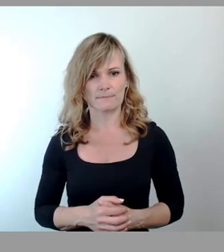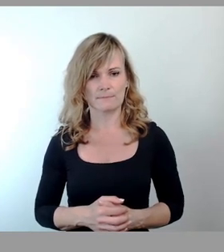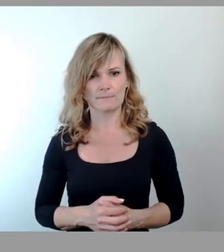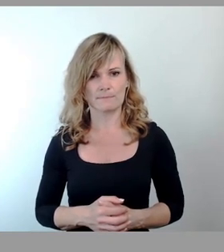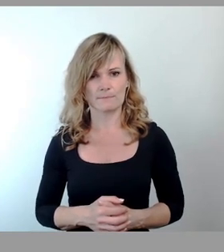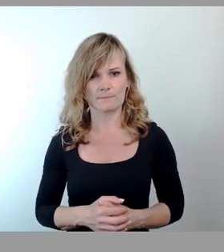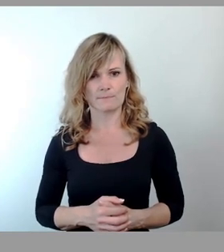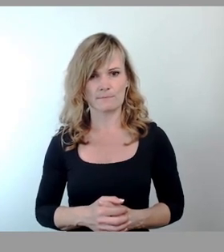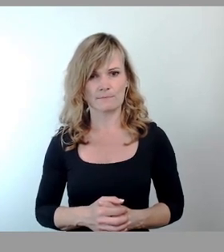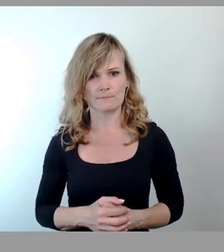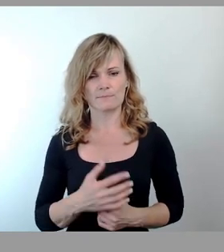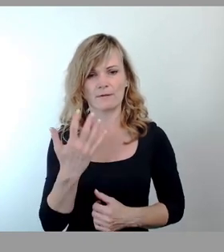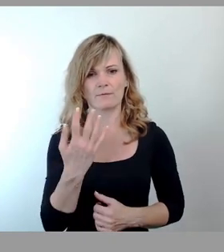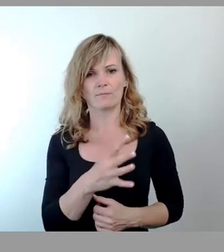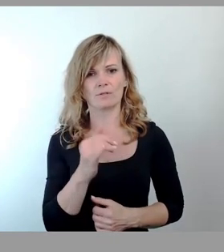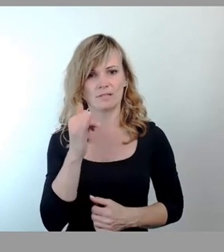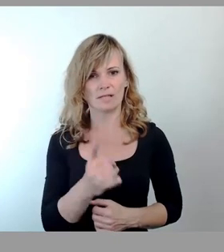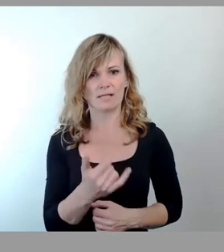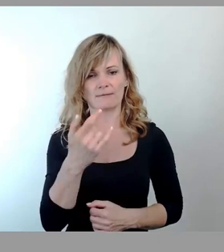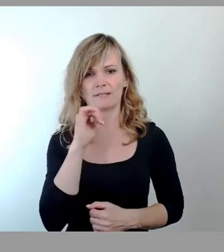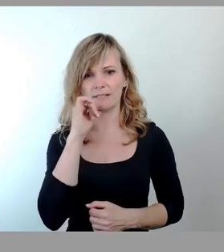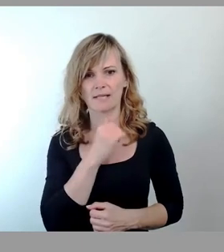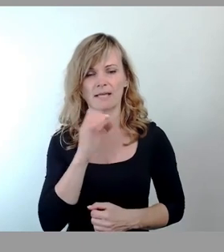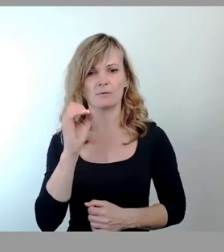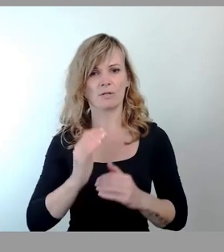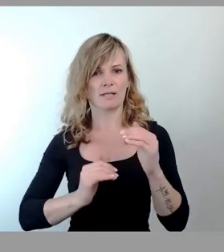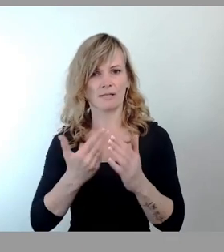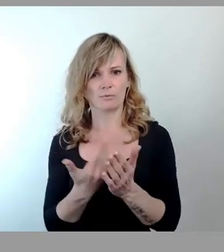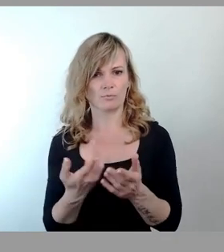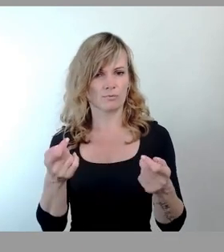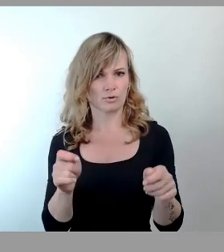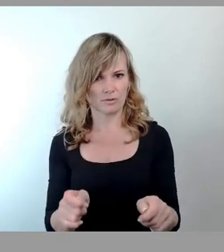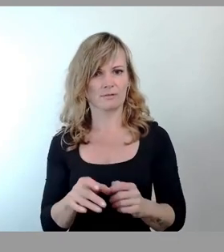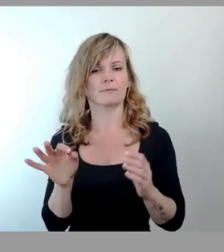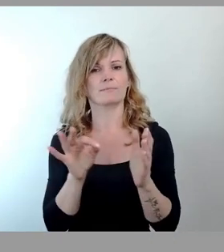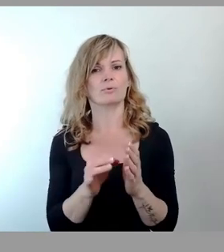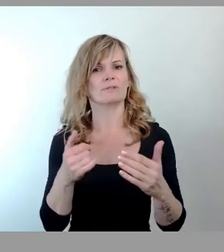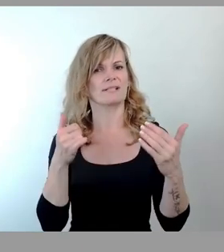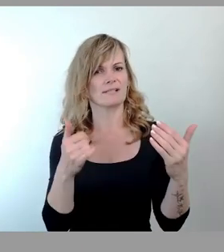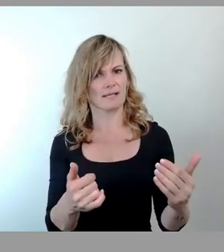Punkt 45 Ja und 20 Nein, 0 Enthaltung so beschlossen. Punkt 6 stelle ich zur Abstimmung.